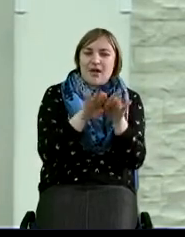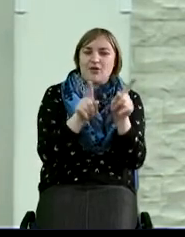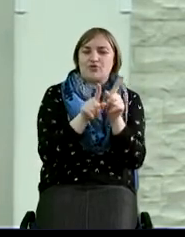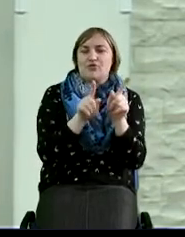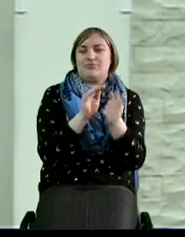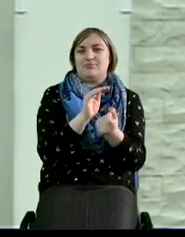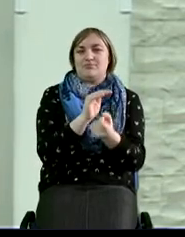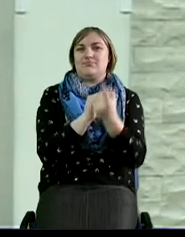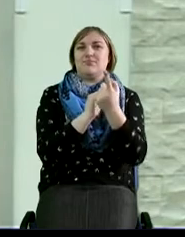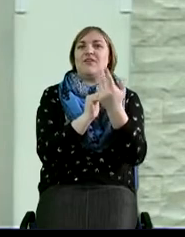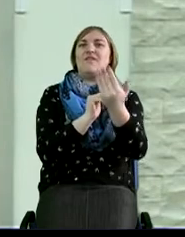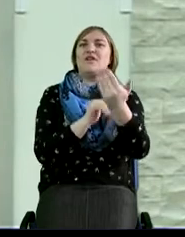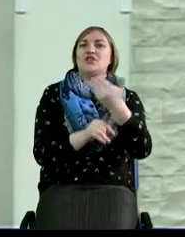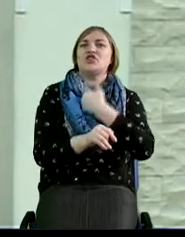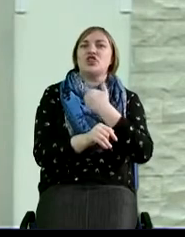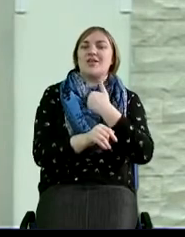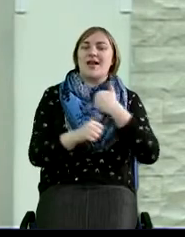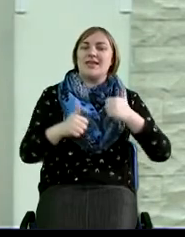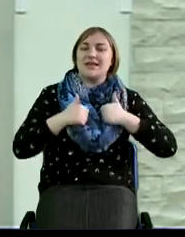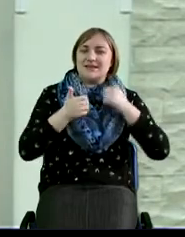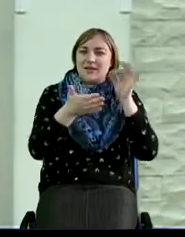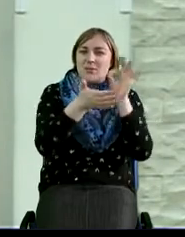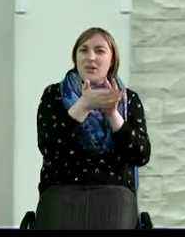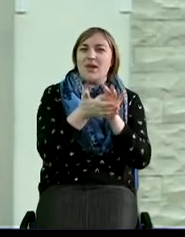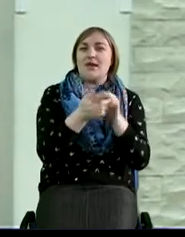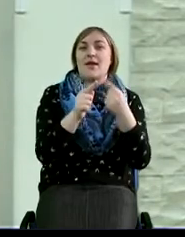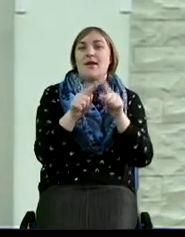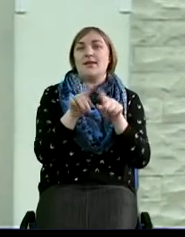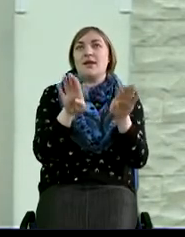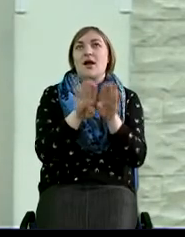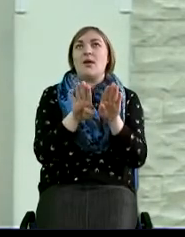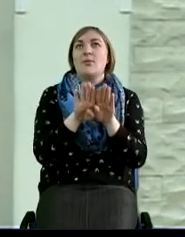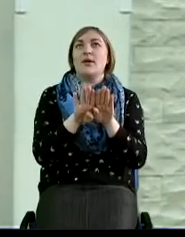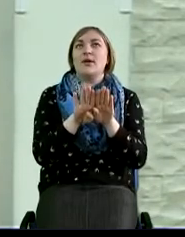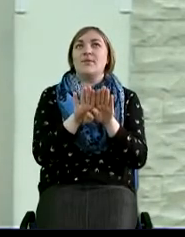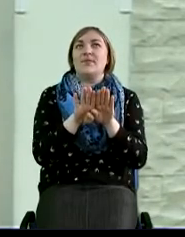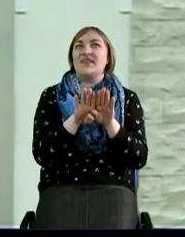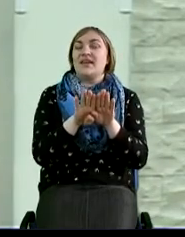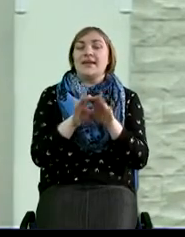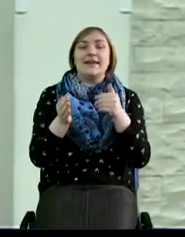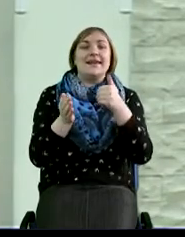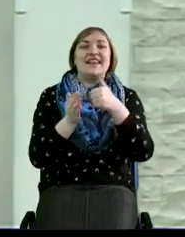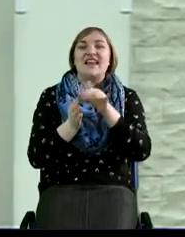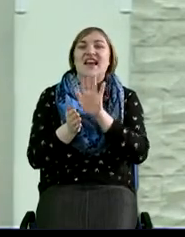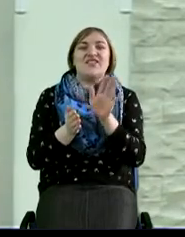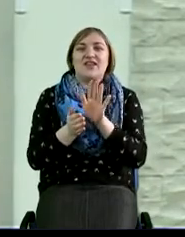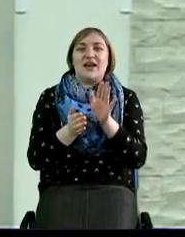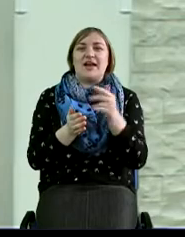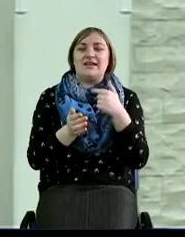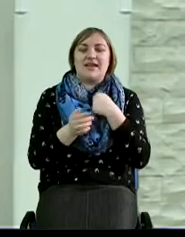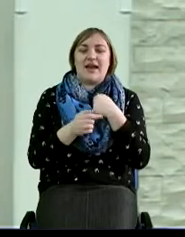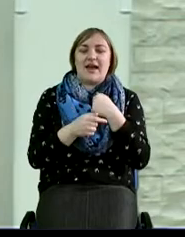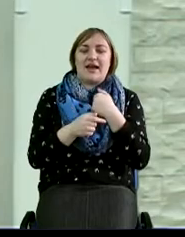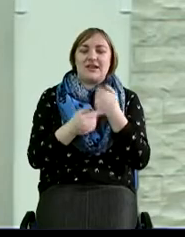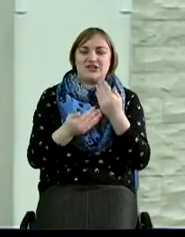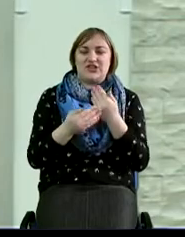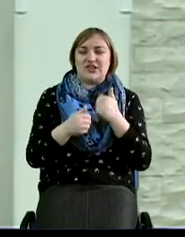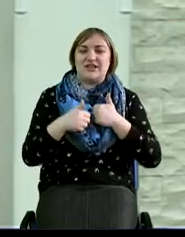вызывает в вас вот это вот желание, стремление. То есть это как бы не отвергает, я сейчас не пытаюсь как бы